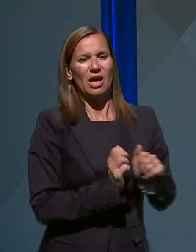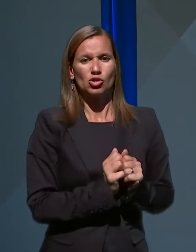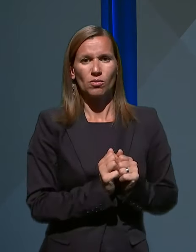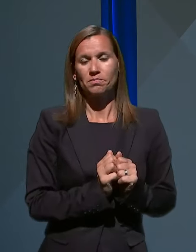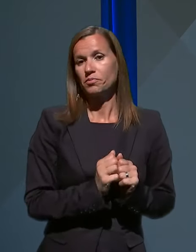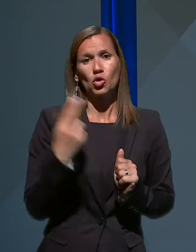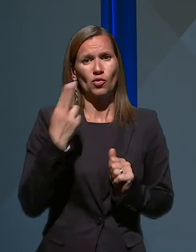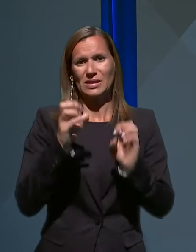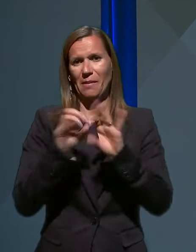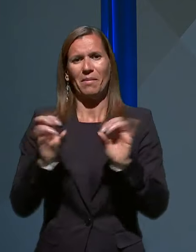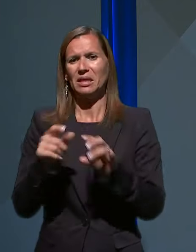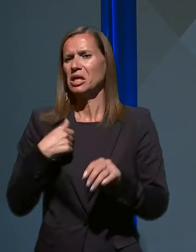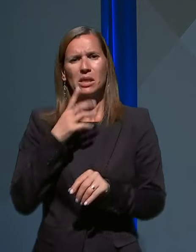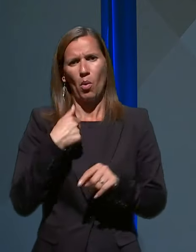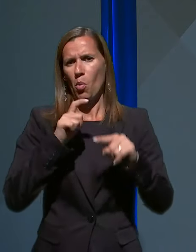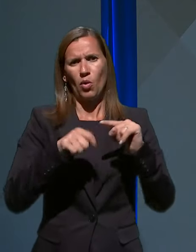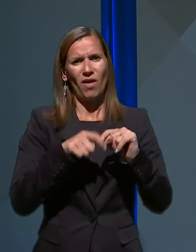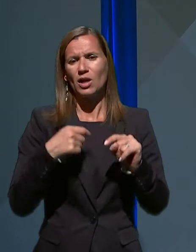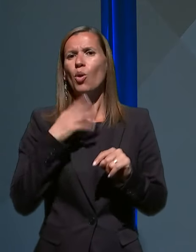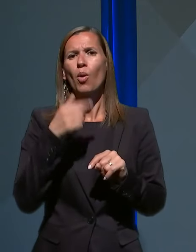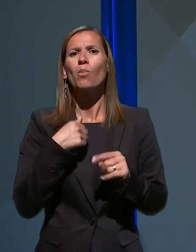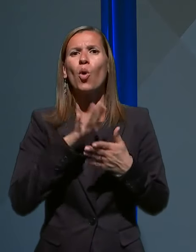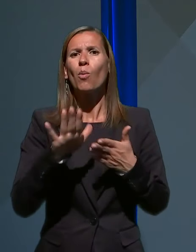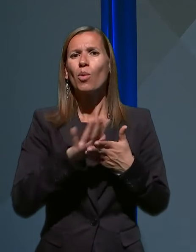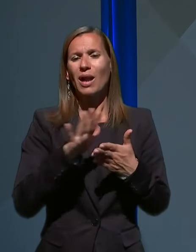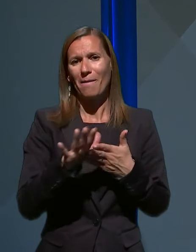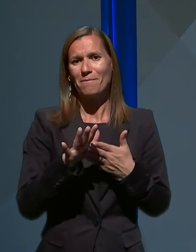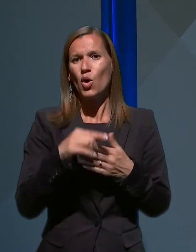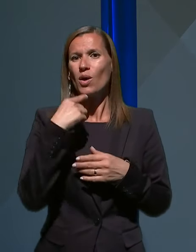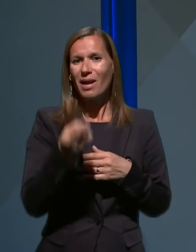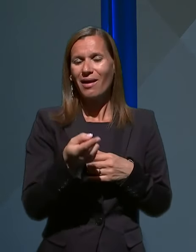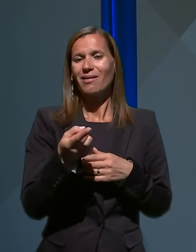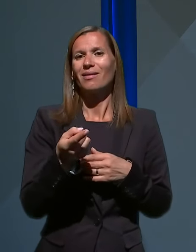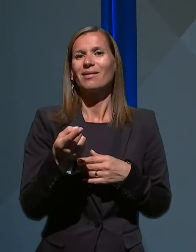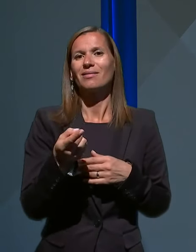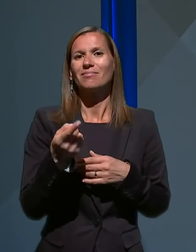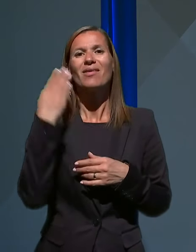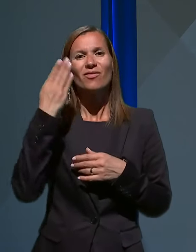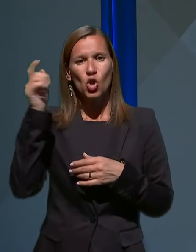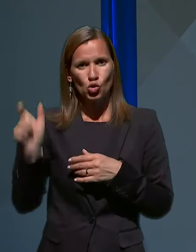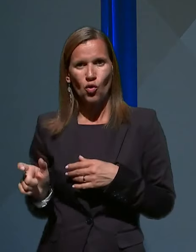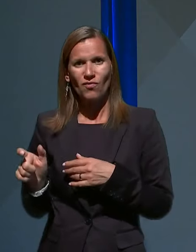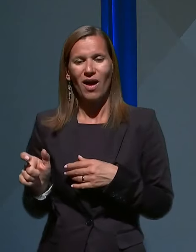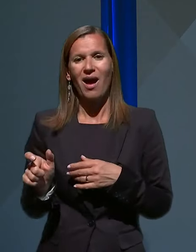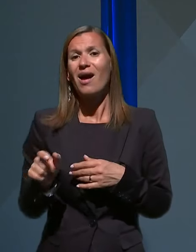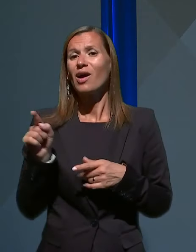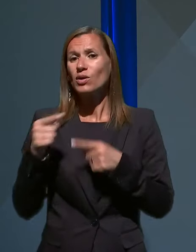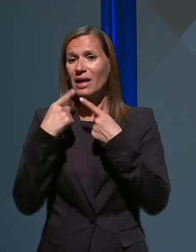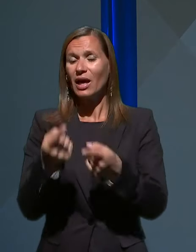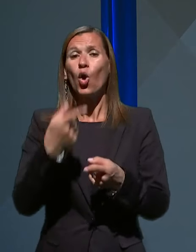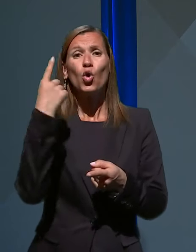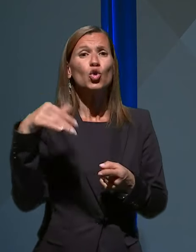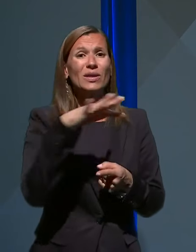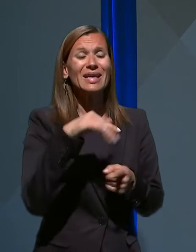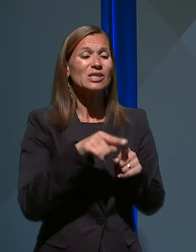mediji se ne bom ukvarjal, v porabo bom rek Konrada Ada Navorja, ki ga je rekel ljudje, so takšni kot so,